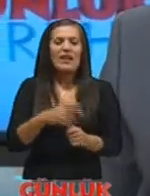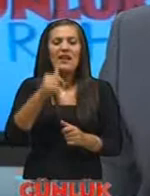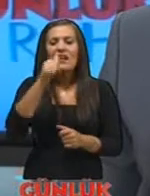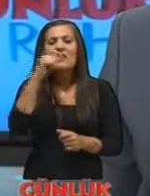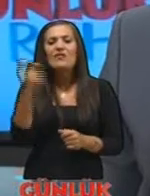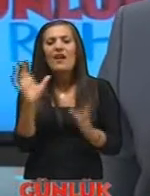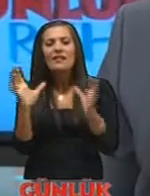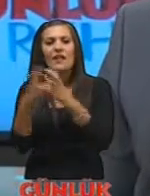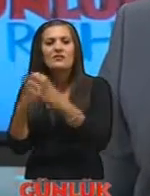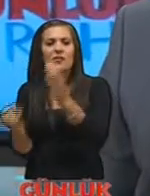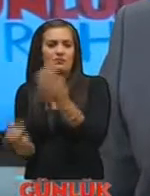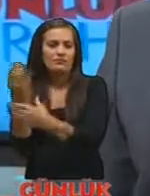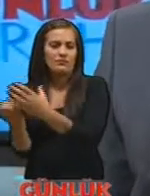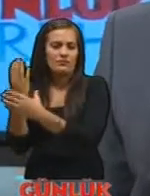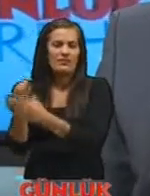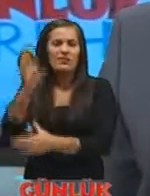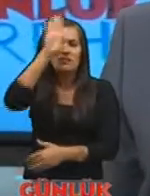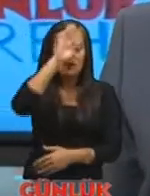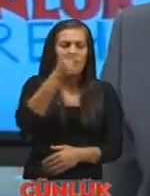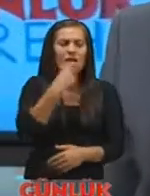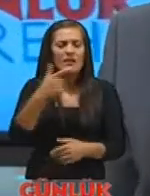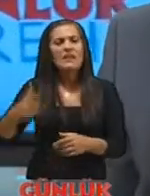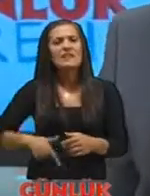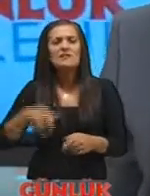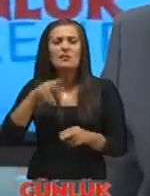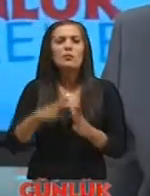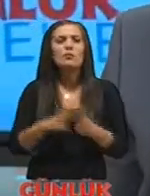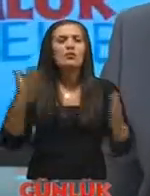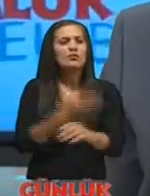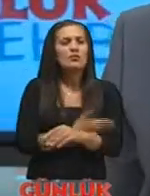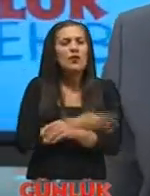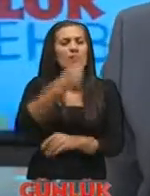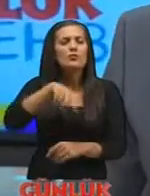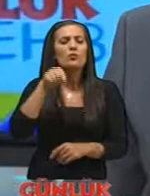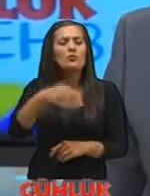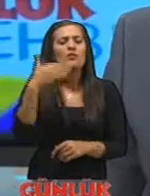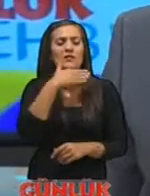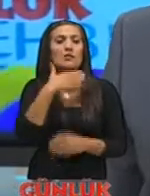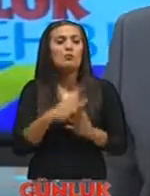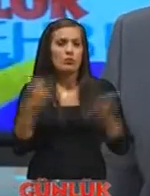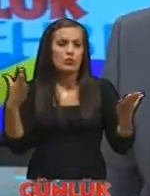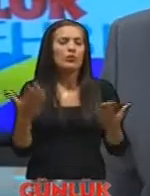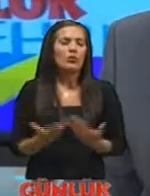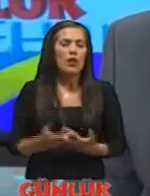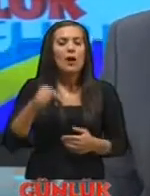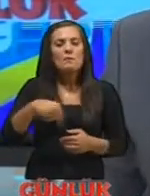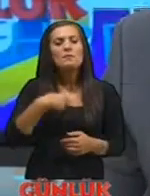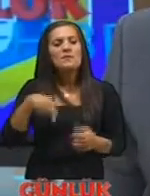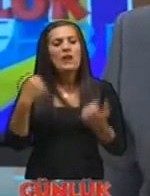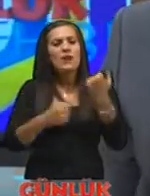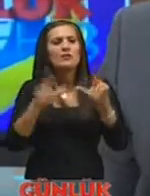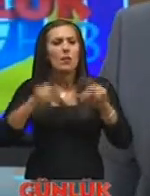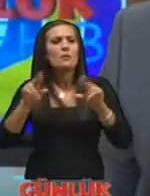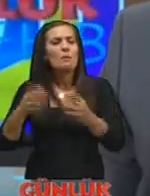teşkilatlarını oluşturuyorlar İstanbul, Ankara, İzmir gibi büyük şehirler bu imkanları büyük onun için biz araçlarımızı